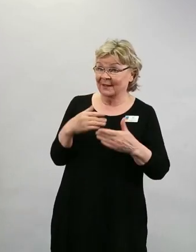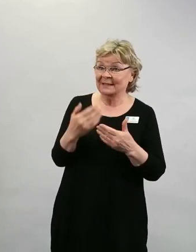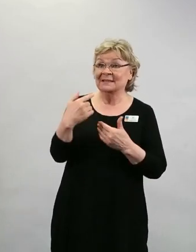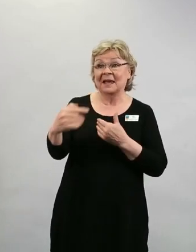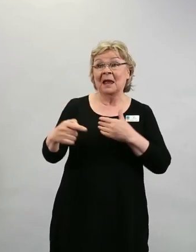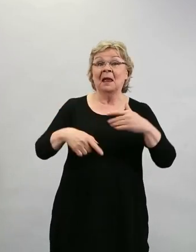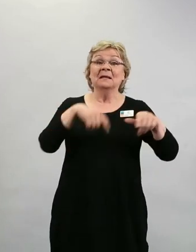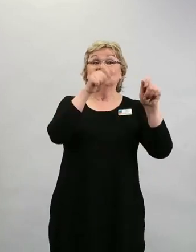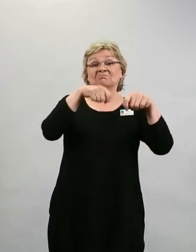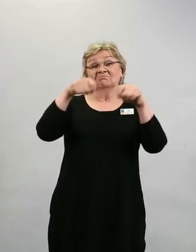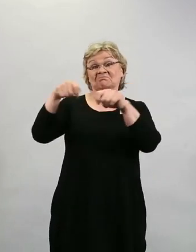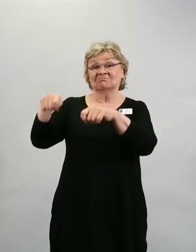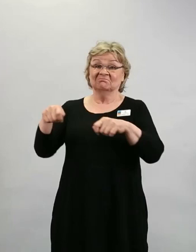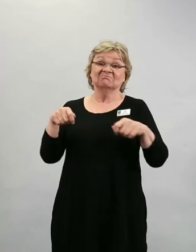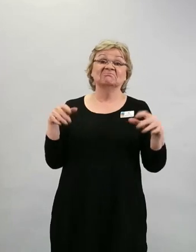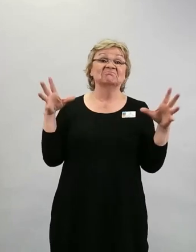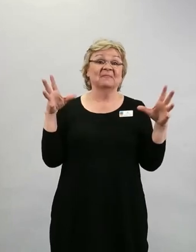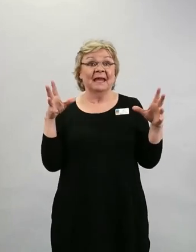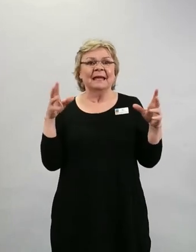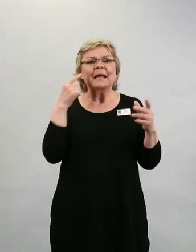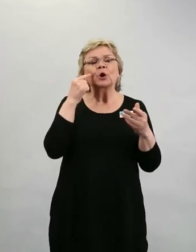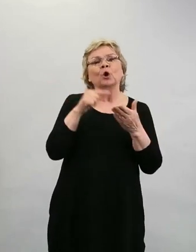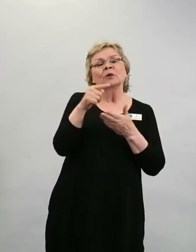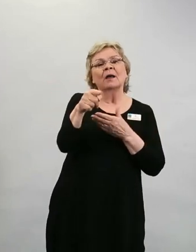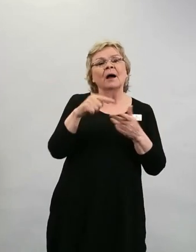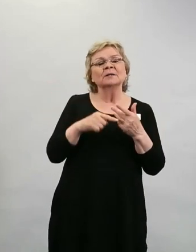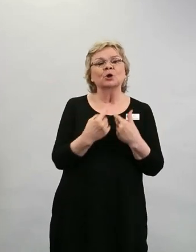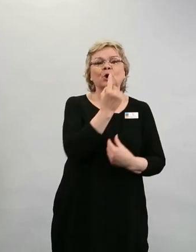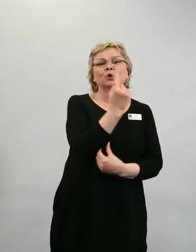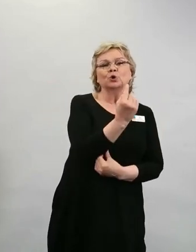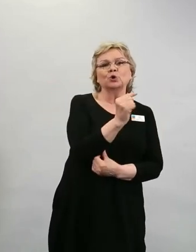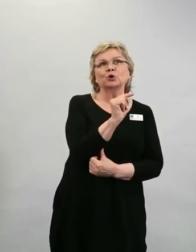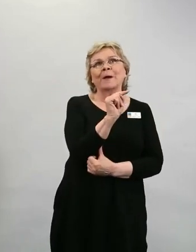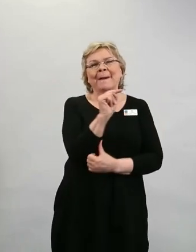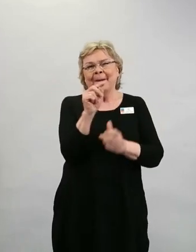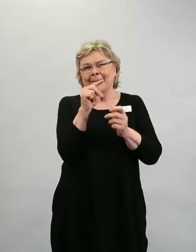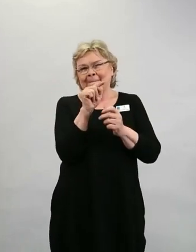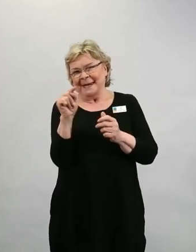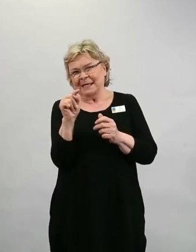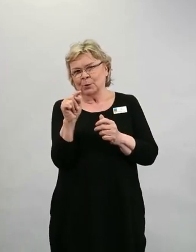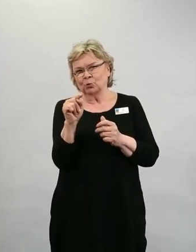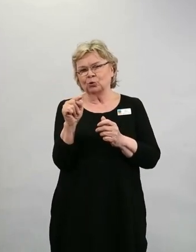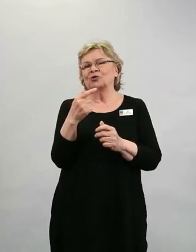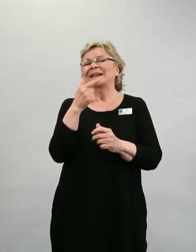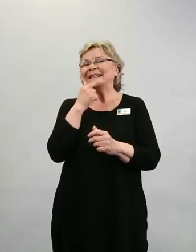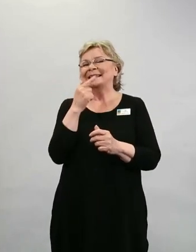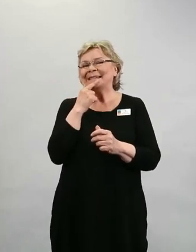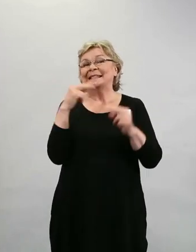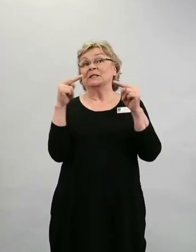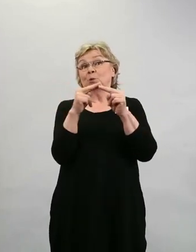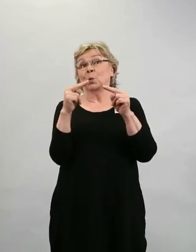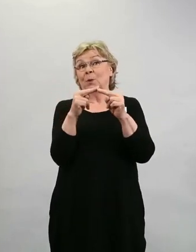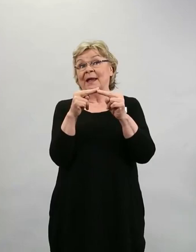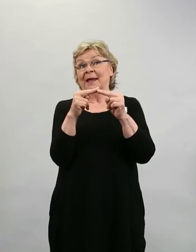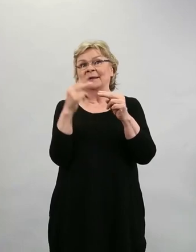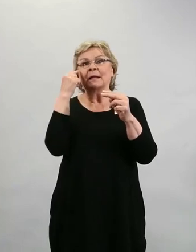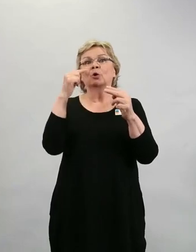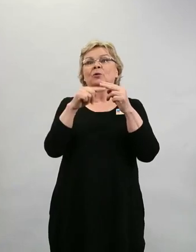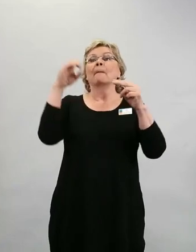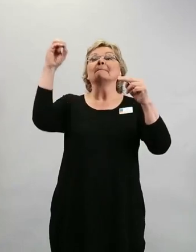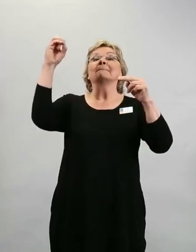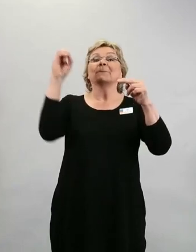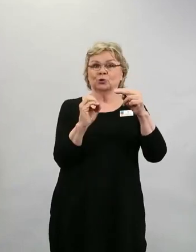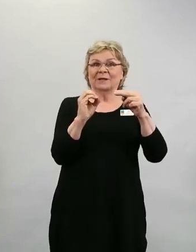läpi. Rokotteen teho lasketaan, että se on yksi miinus riskisuhde, ja se kerrotaan sadalla ja laitetaan prosenttiluku perään.